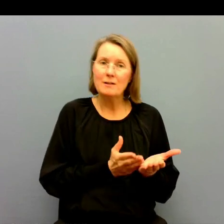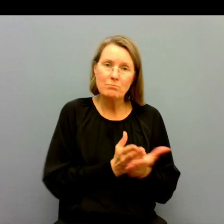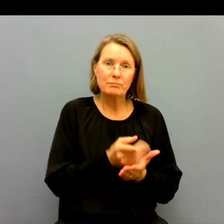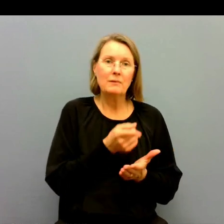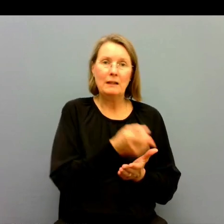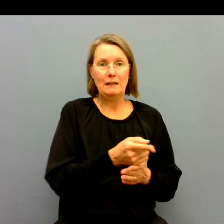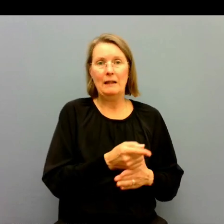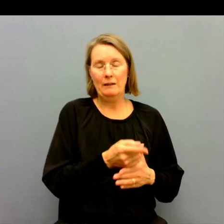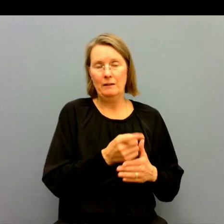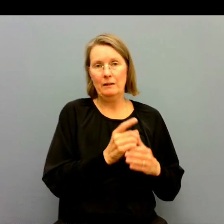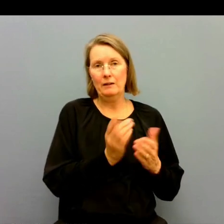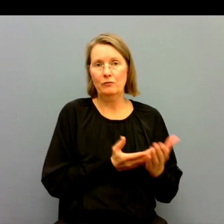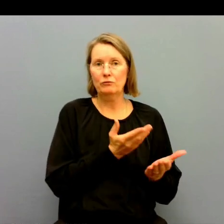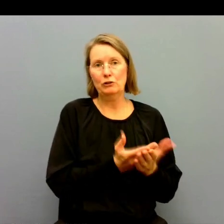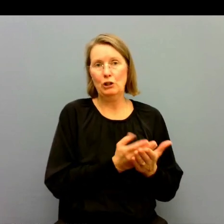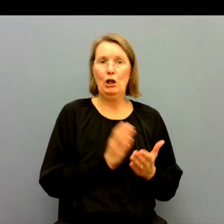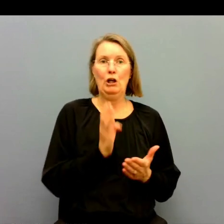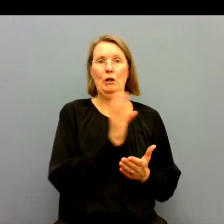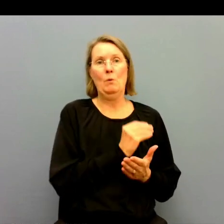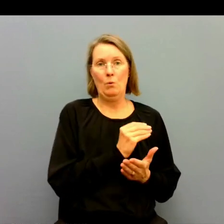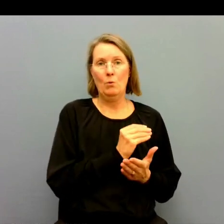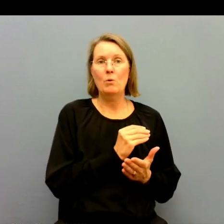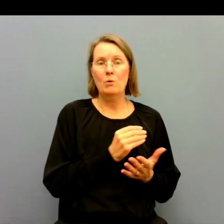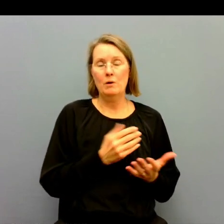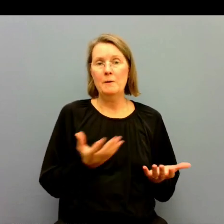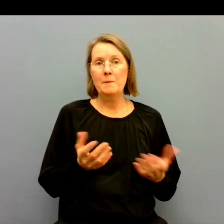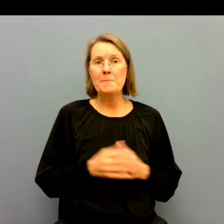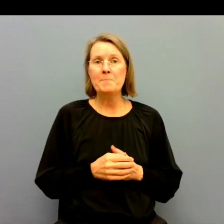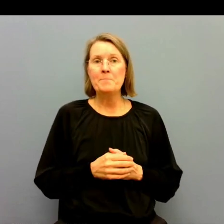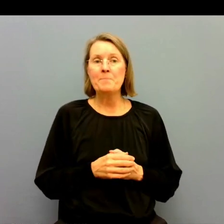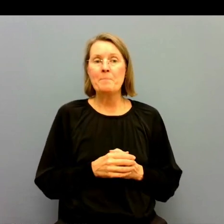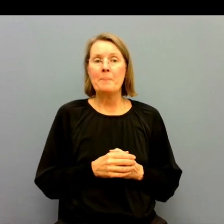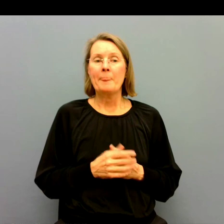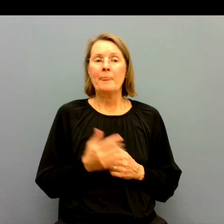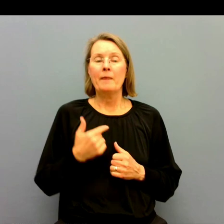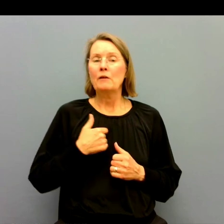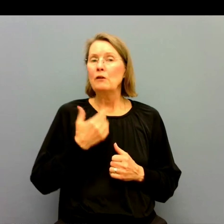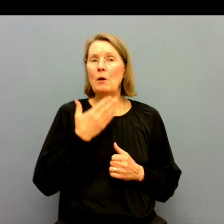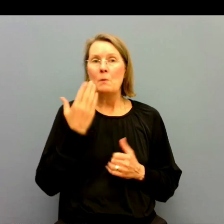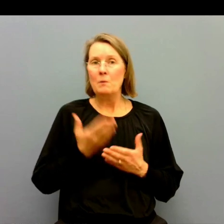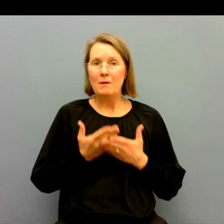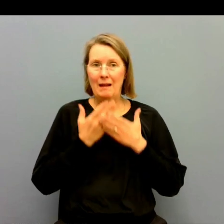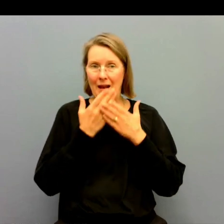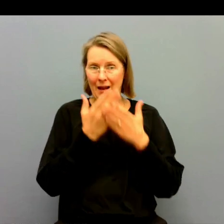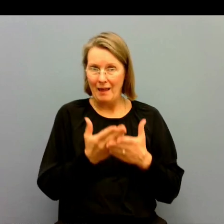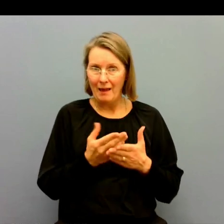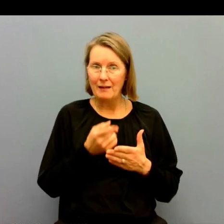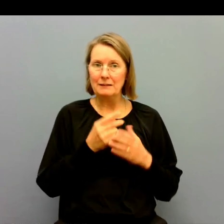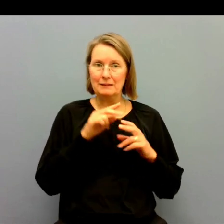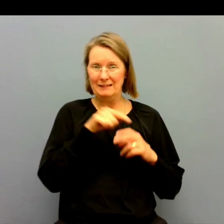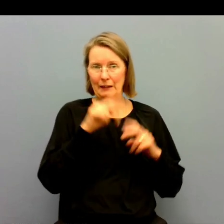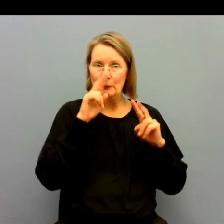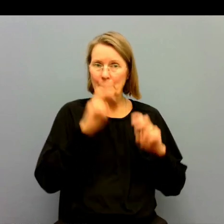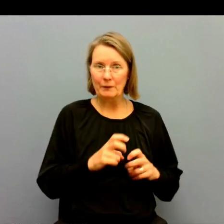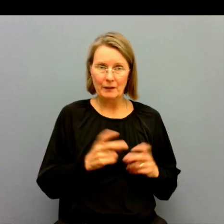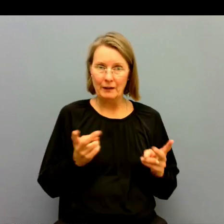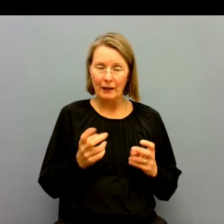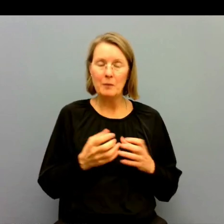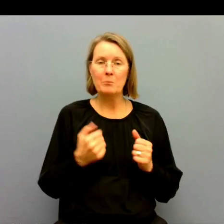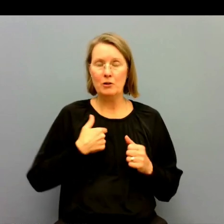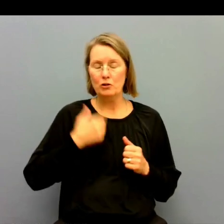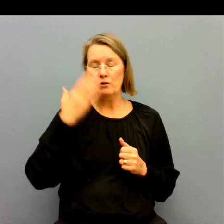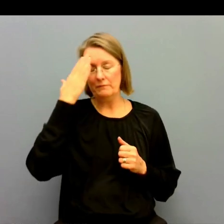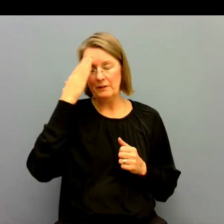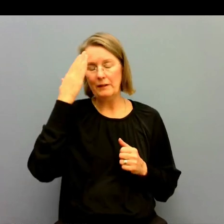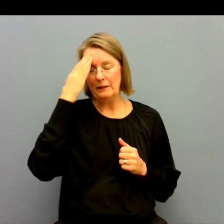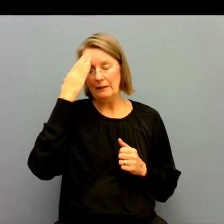genomföras då. Eller varför man drog på det vid det tillfället. Jag har inte läst den utredningen i detalj heller. Men jag